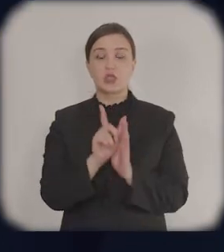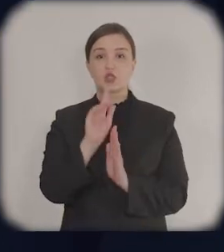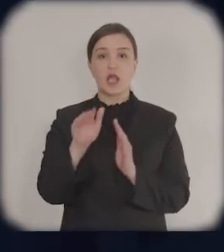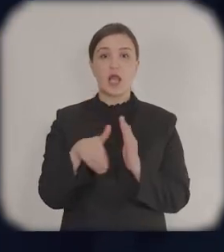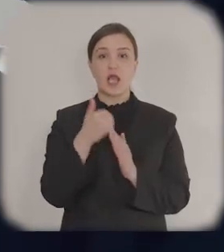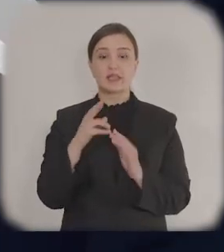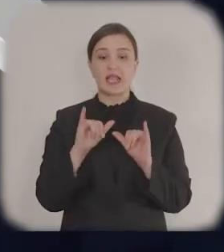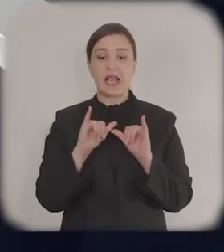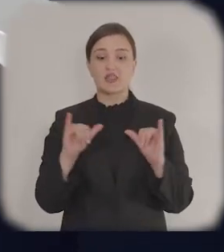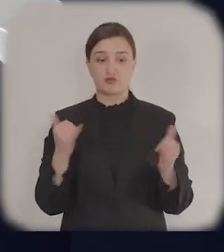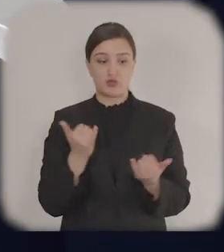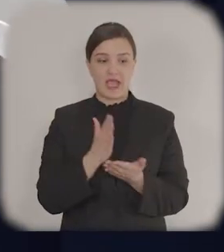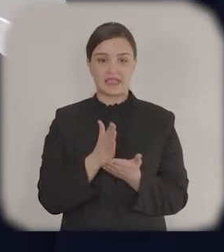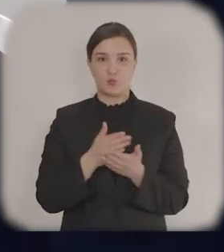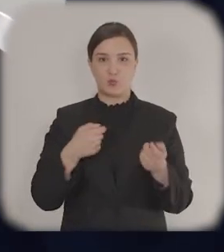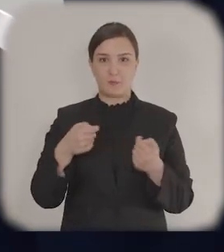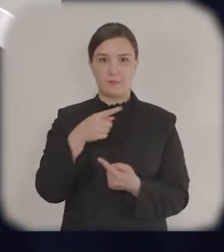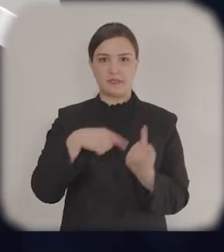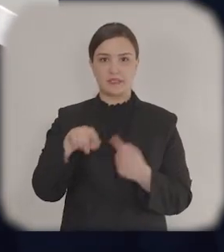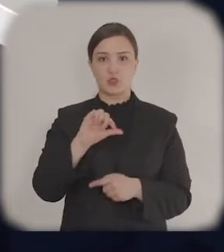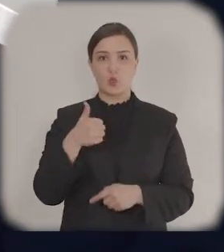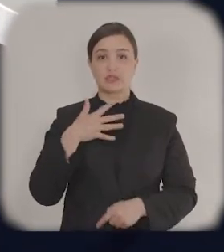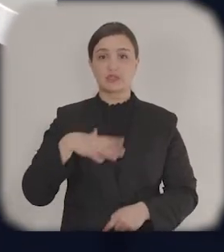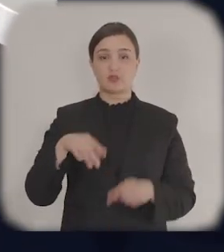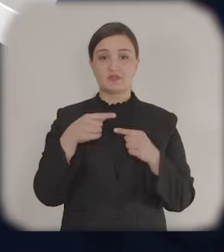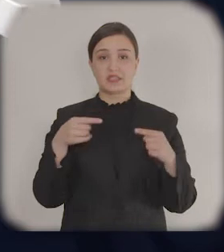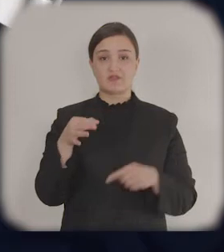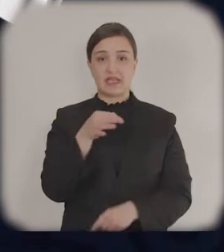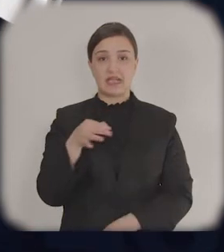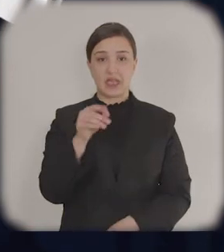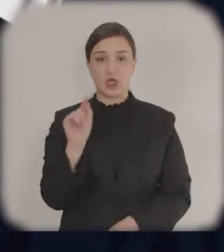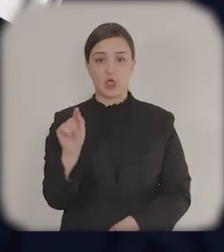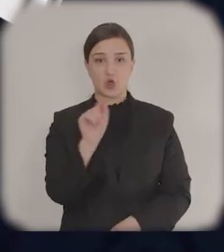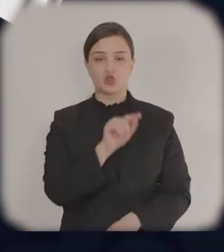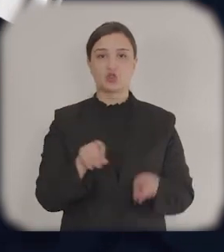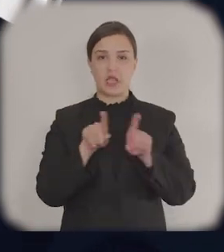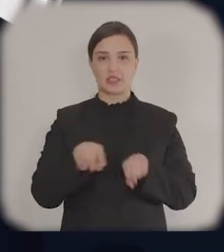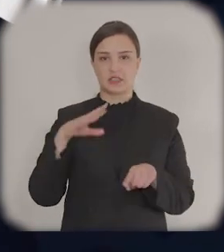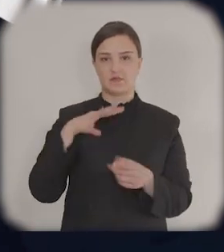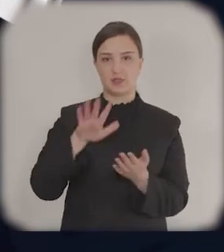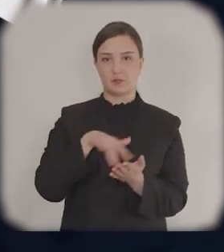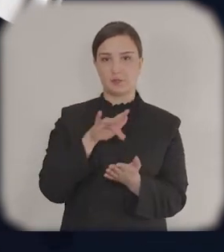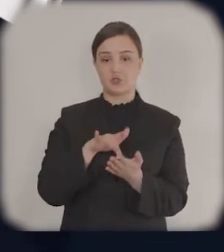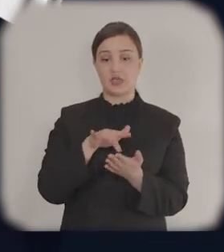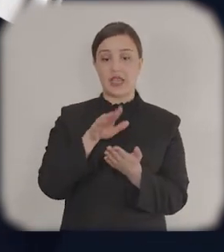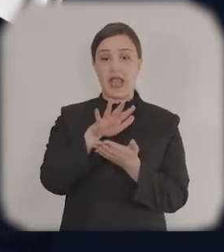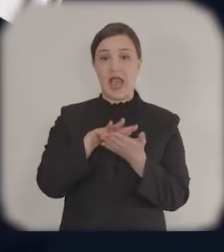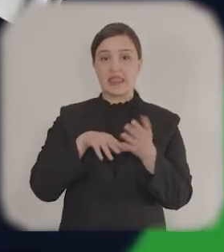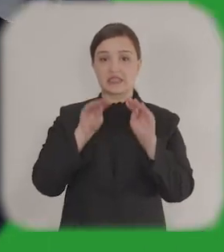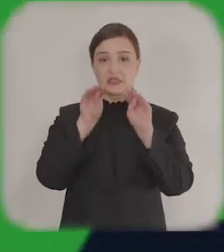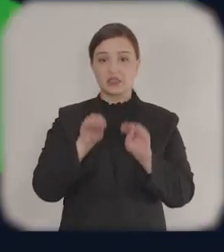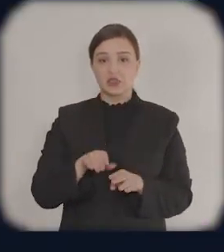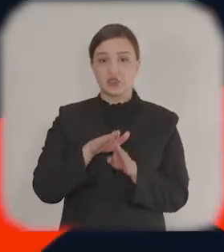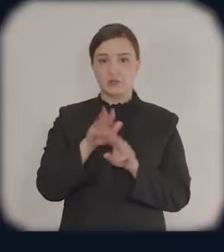Sadəcə həmin şəxs istər ölkənin müxtəlif bölgələrində, istərsə dətbilisi də yeni və yaxud artıq mövcud olan biznesini inkişaf etdirmək niyyətində